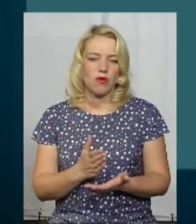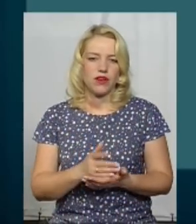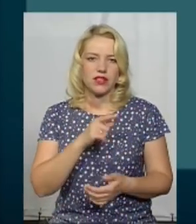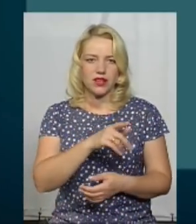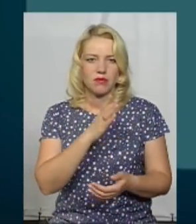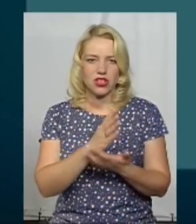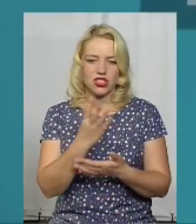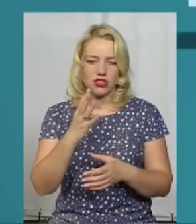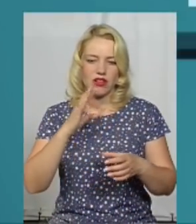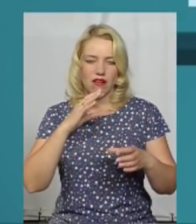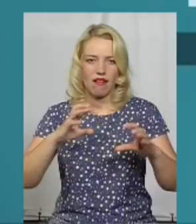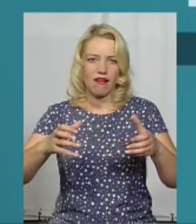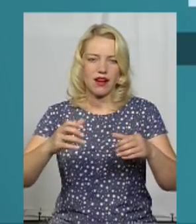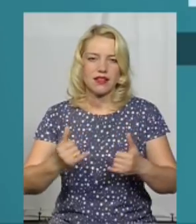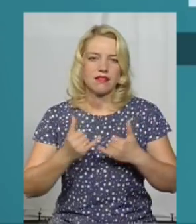питьєвої води.